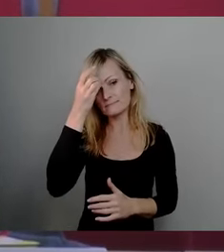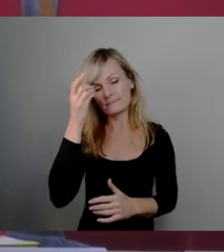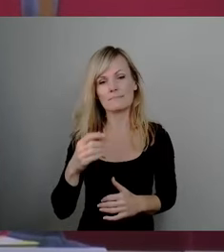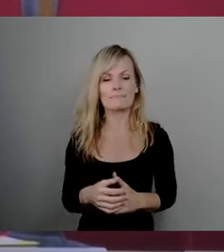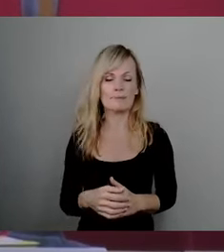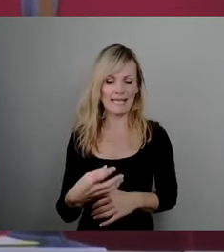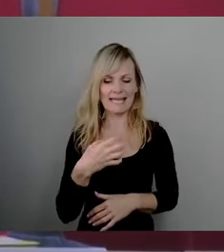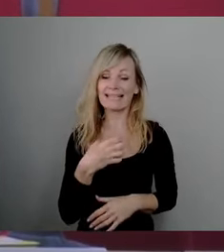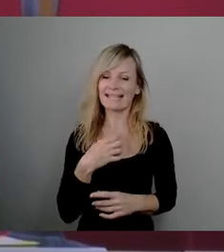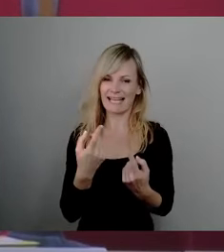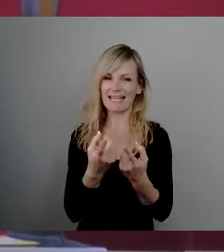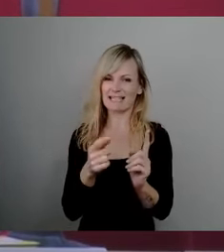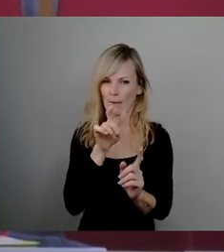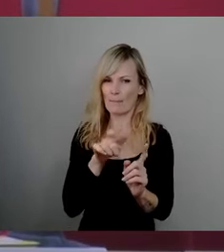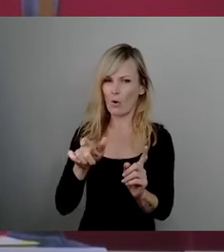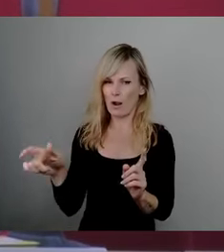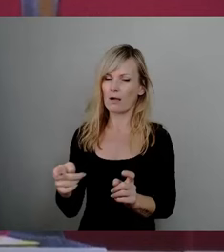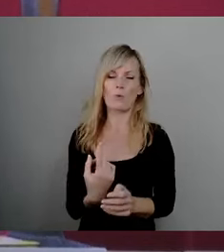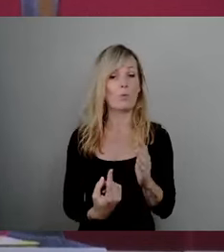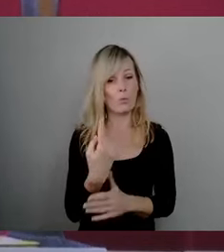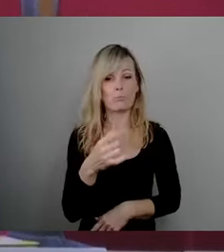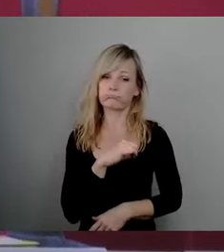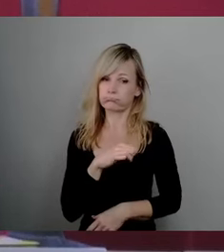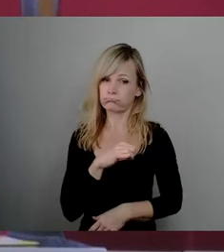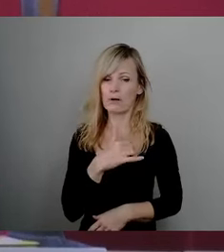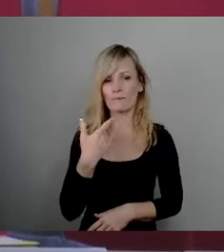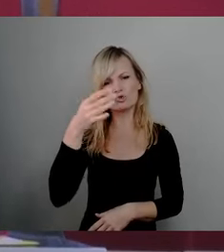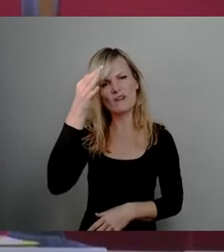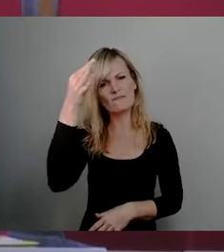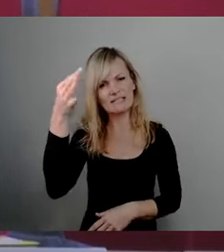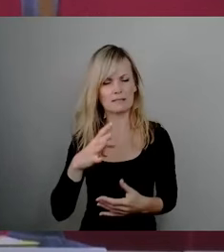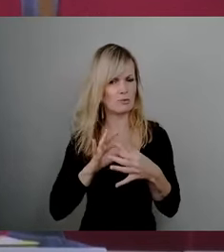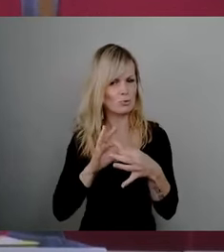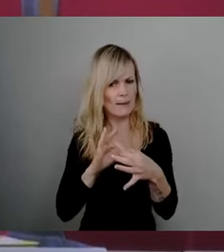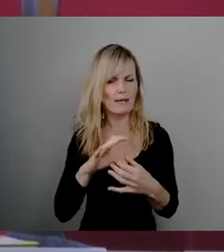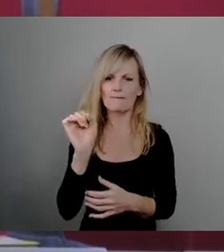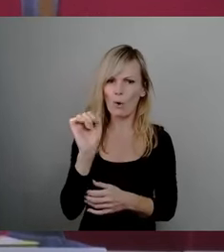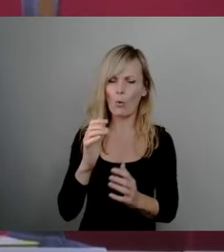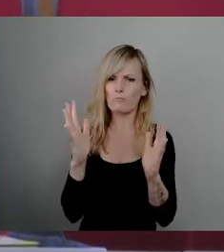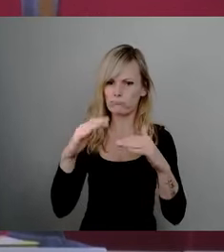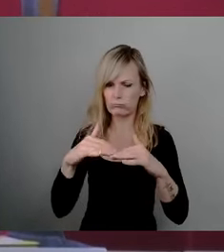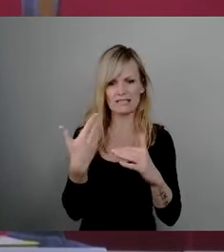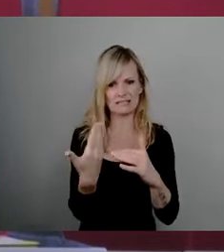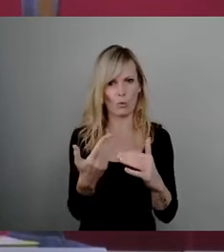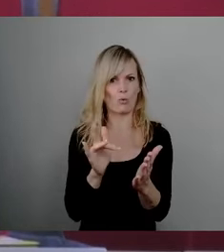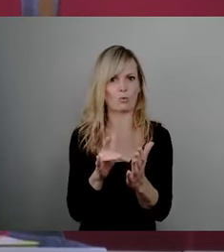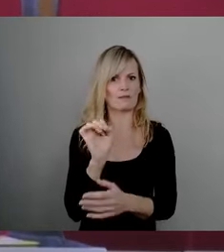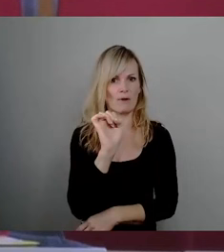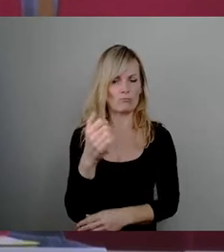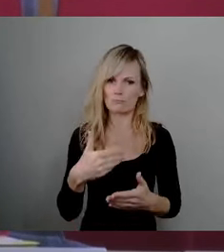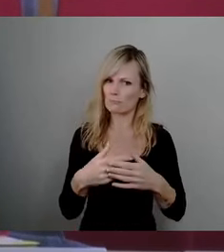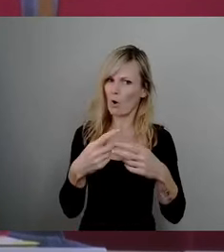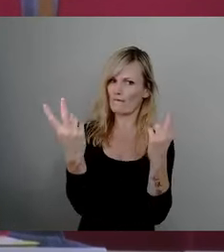Interesse daran, dass so schnell wie möglich die Zusammenhänge, die zum Einsturz der Brücke geführt haben, dargelegt werden.